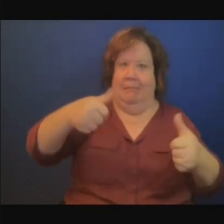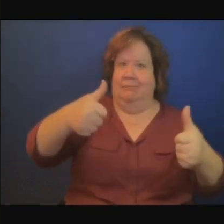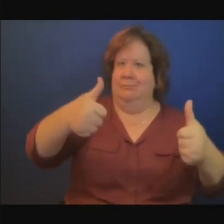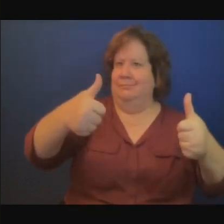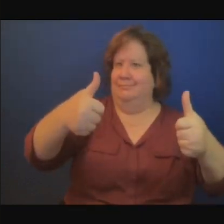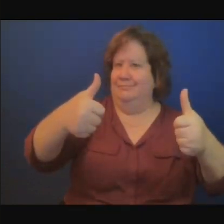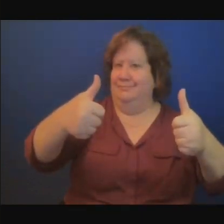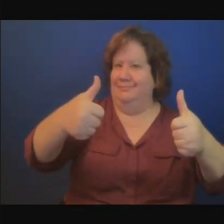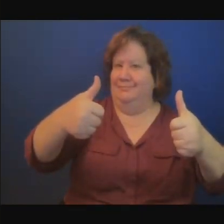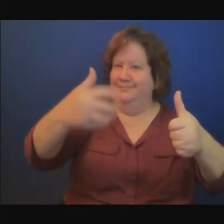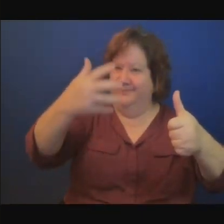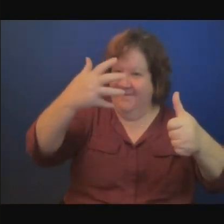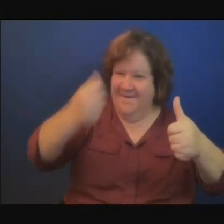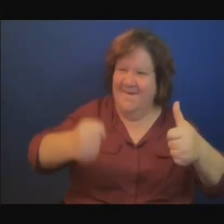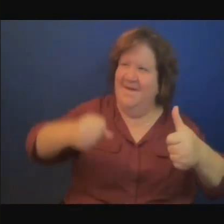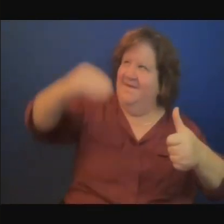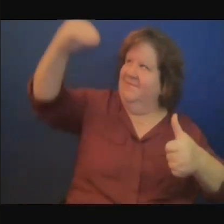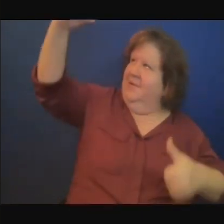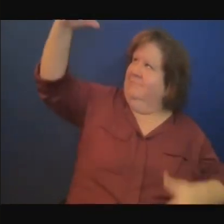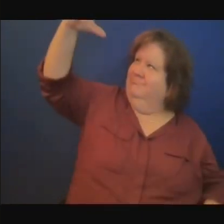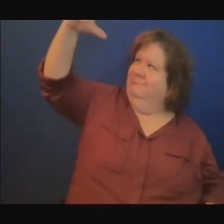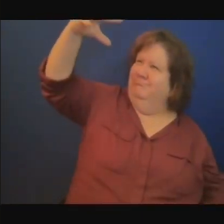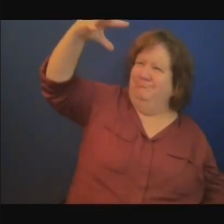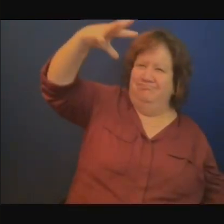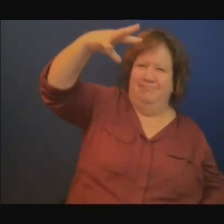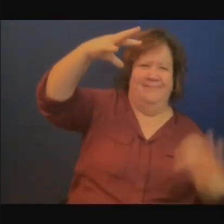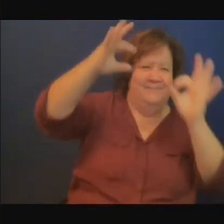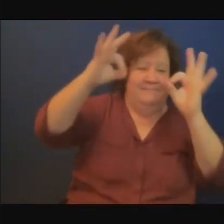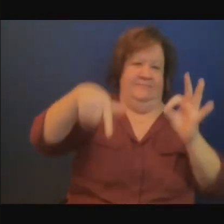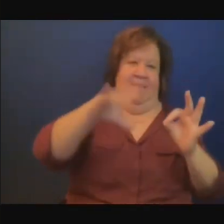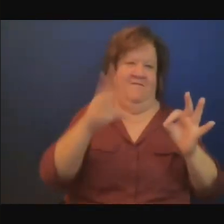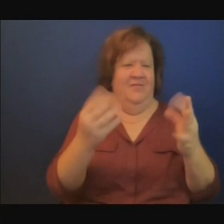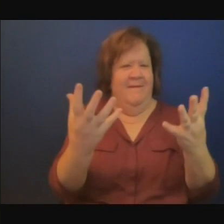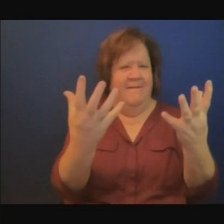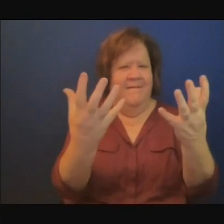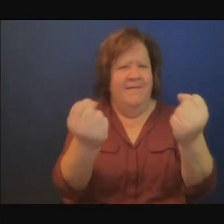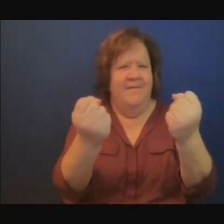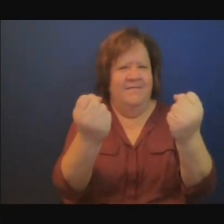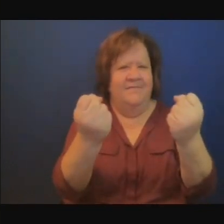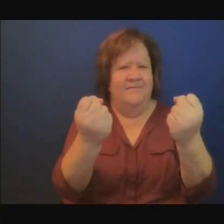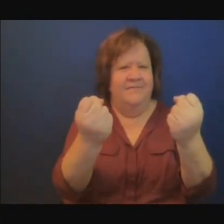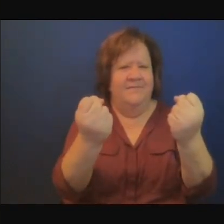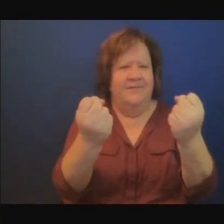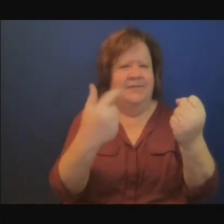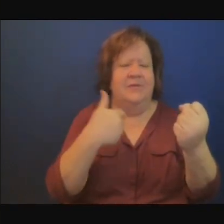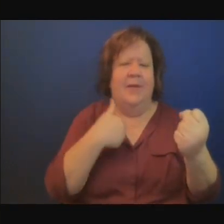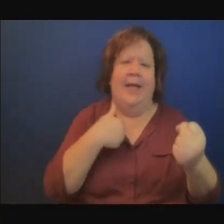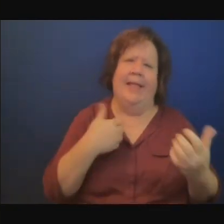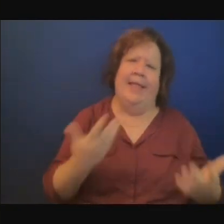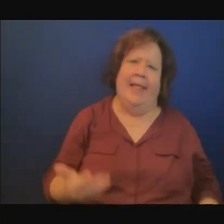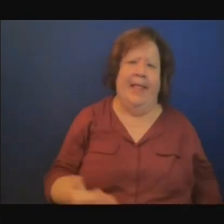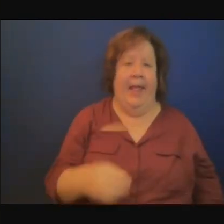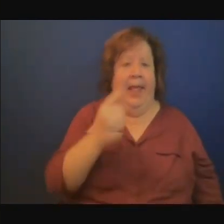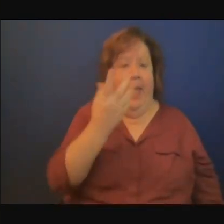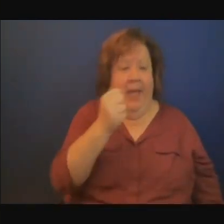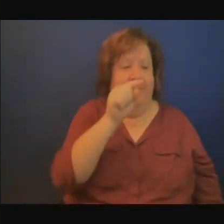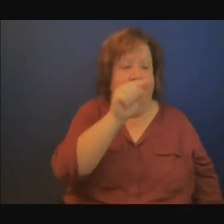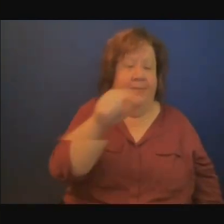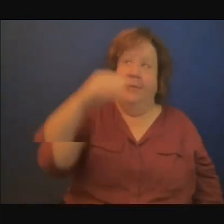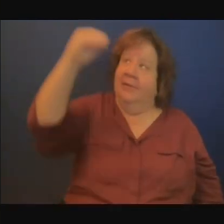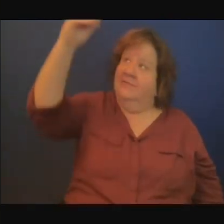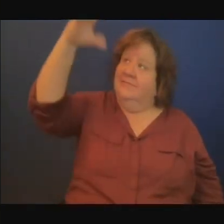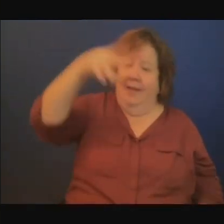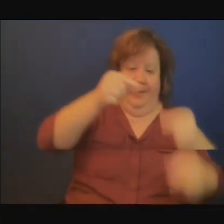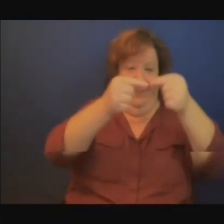beaucoup de déchets toxiques parce que ça nous vient de l'extérieur tout cela ça nous vient de l'extérieur parce qu'on n'a pas développé nous-mêmes les